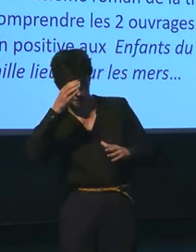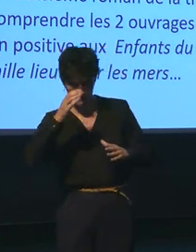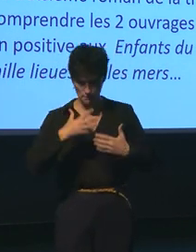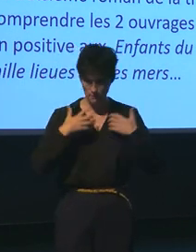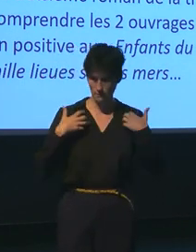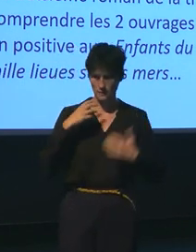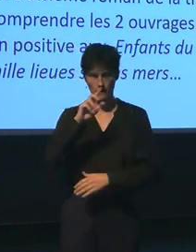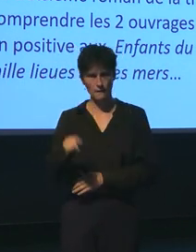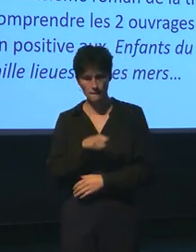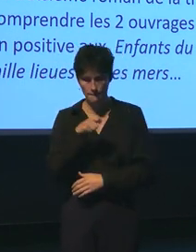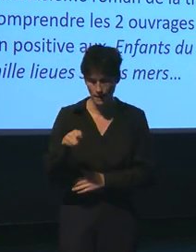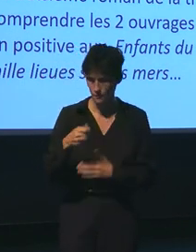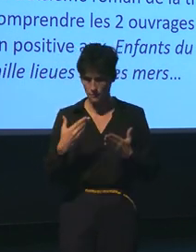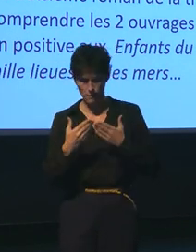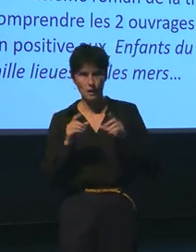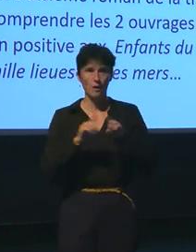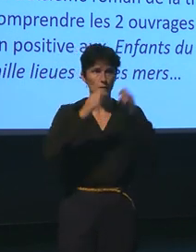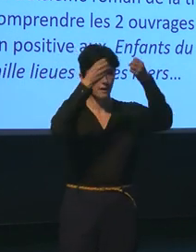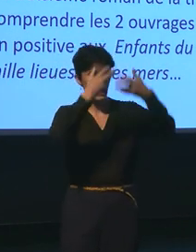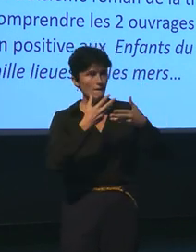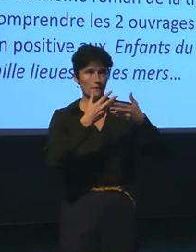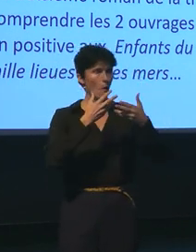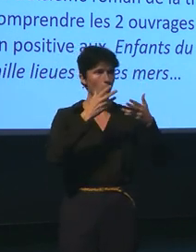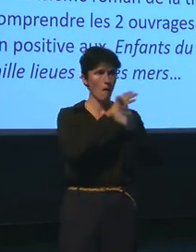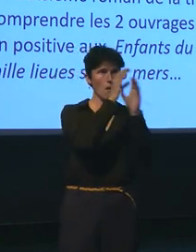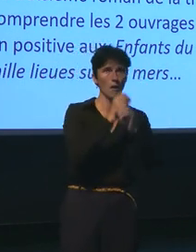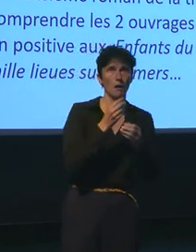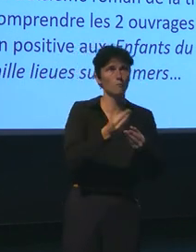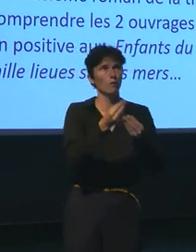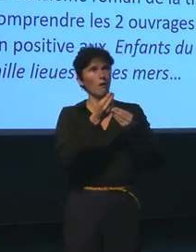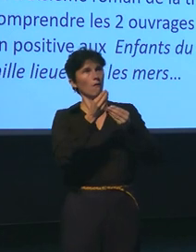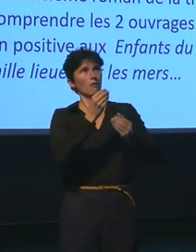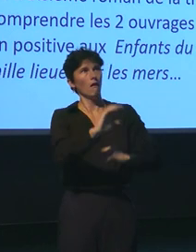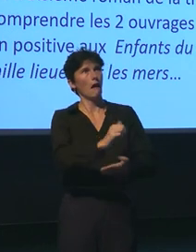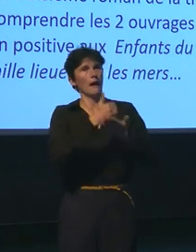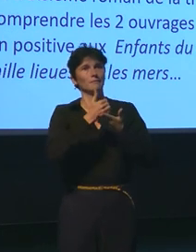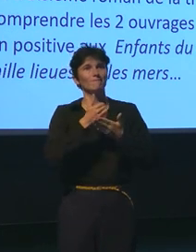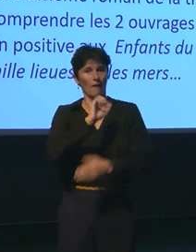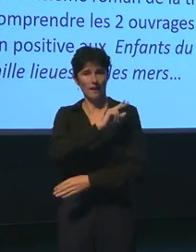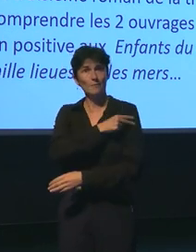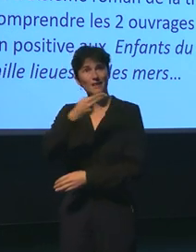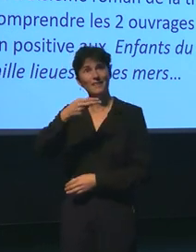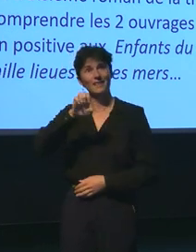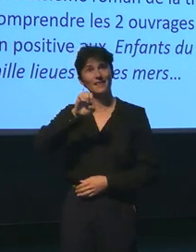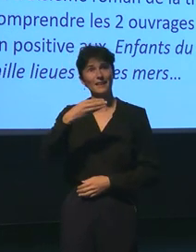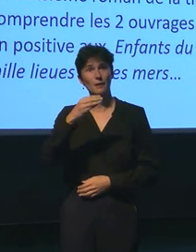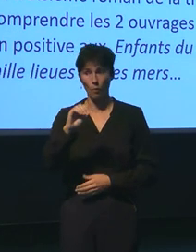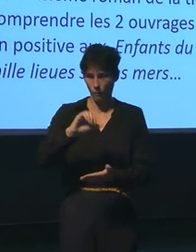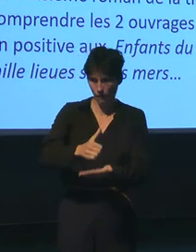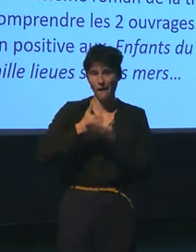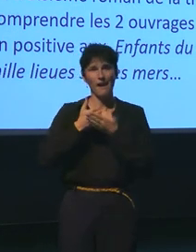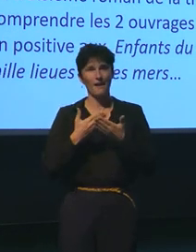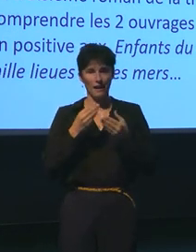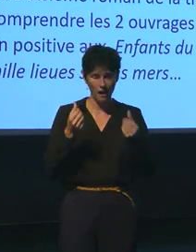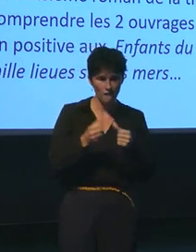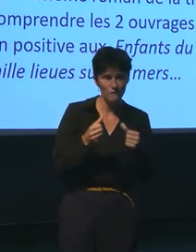et puis au cas d'événements extrêmes, grâce au connuement à une force mystérieuse qui sera en fait le capitaine des mots, ils vont effectivement créer